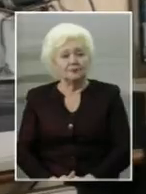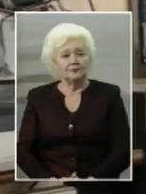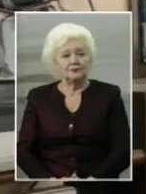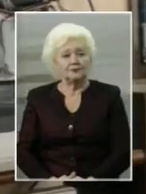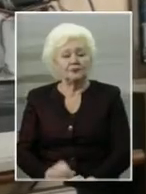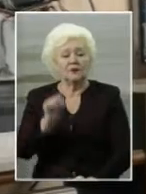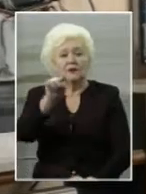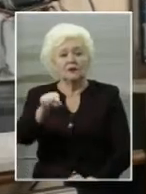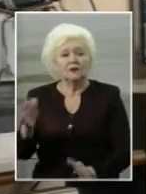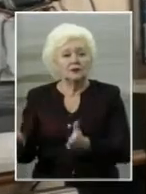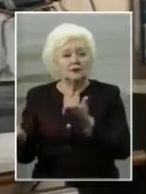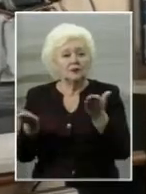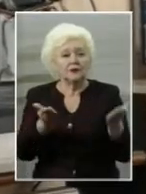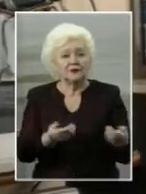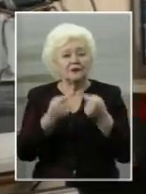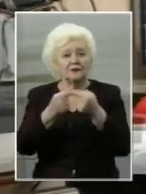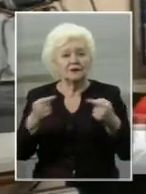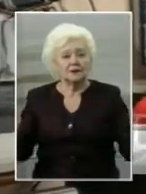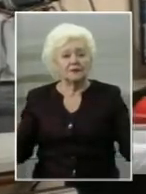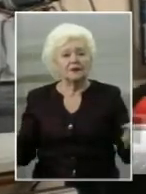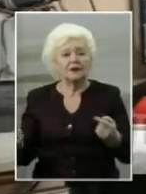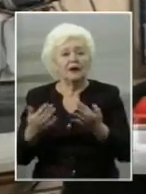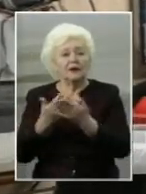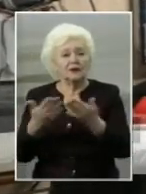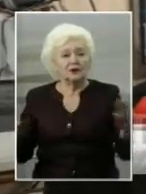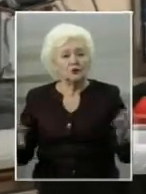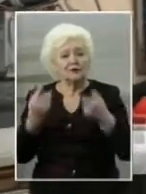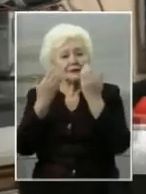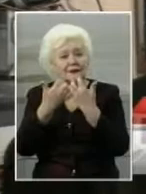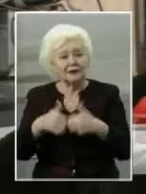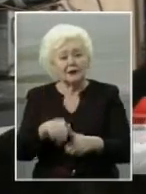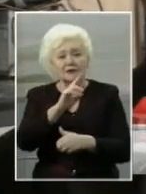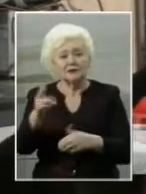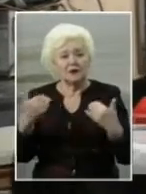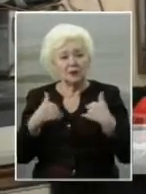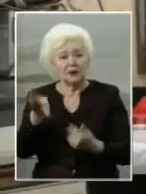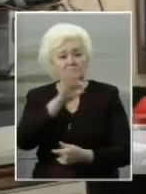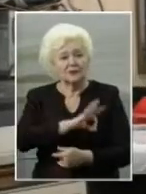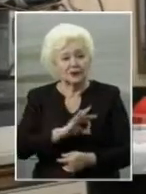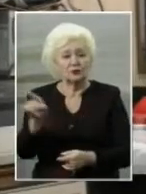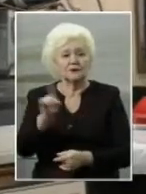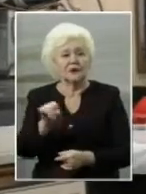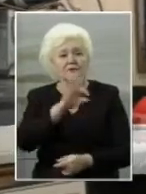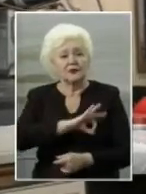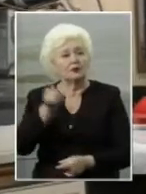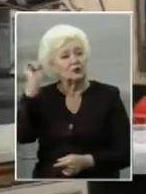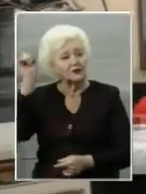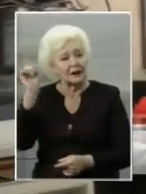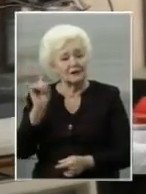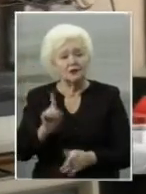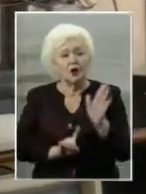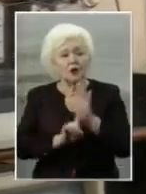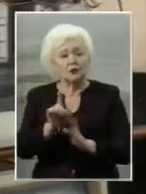Тут представлена різноманітна техніка, яка в нас використовується та використовувалася раніше,